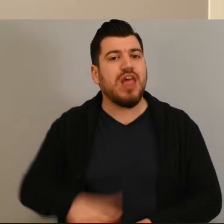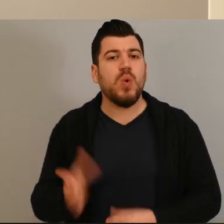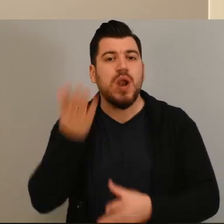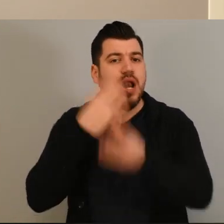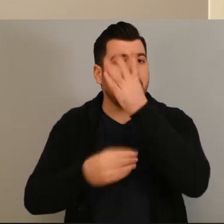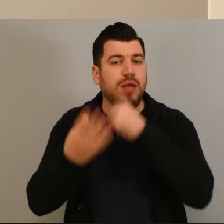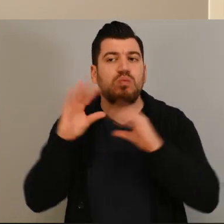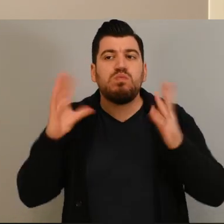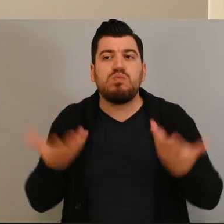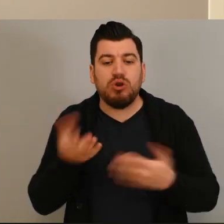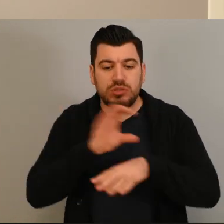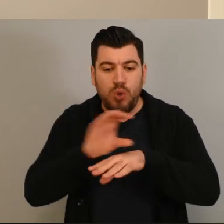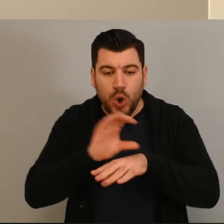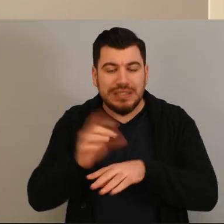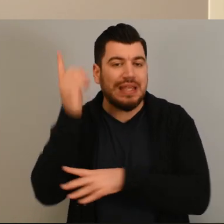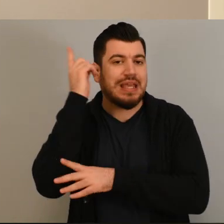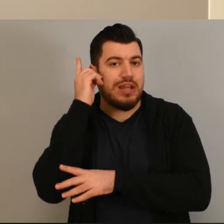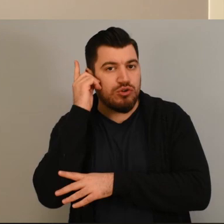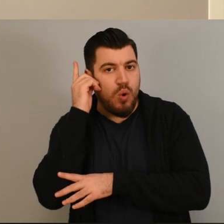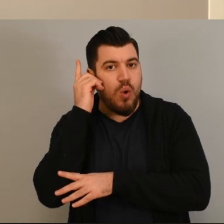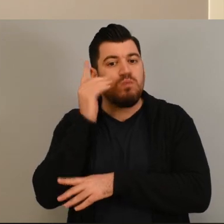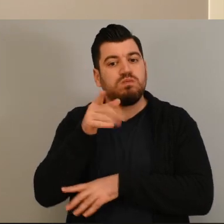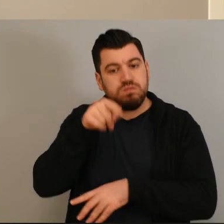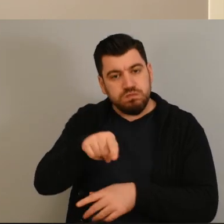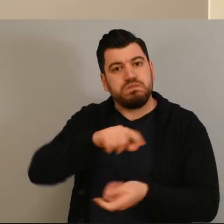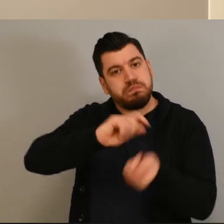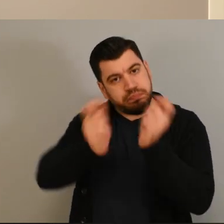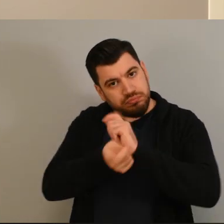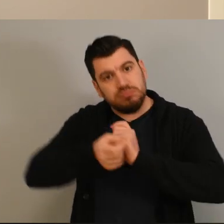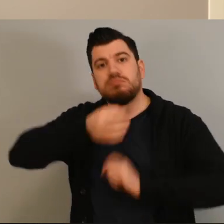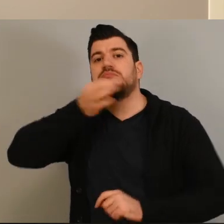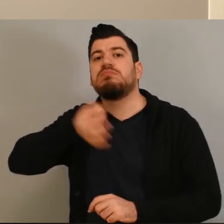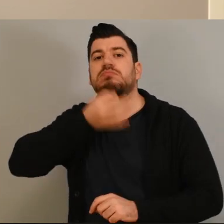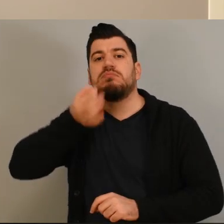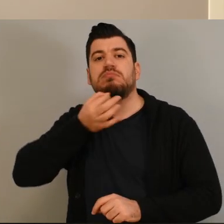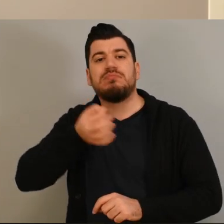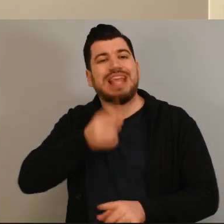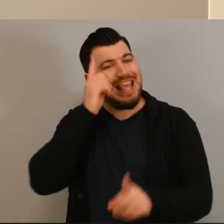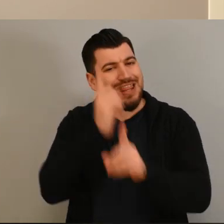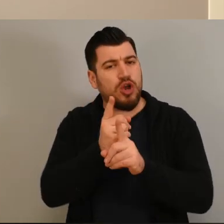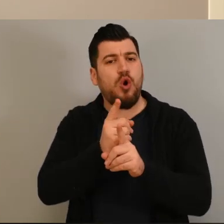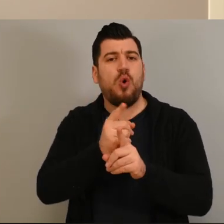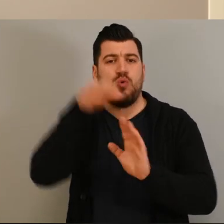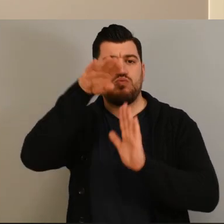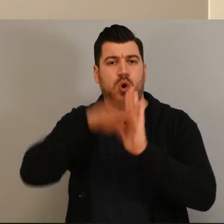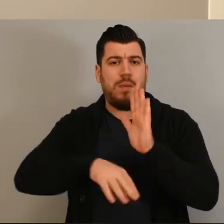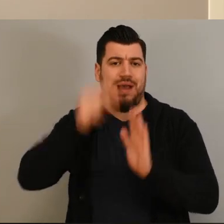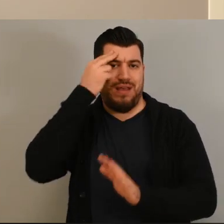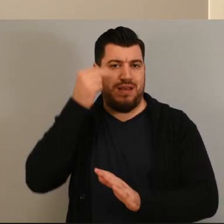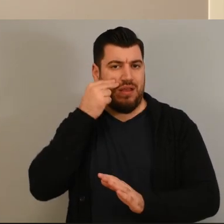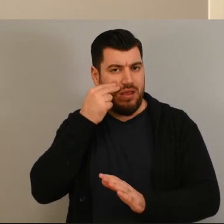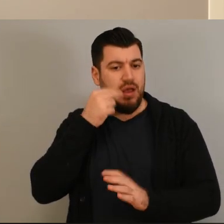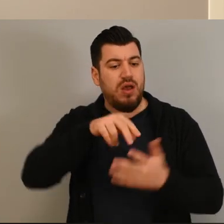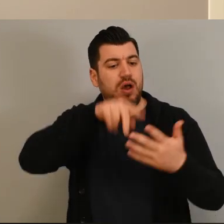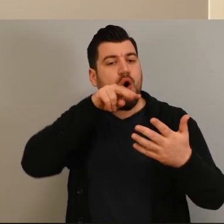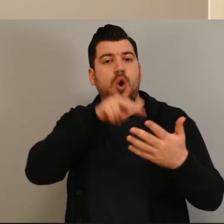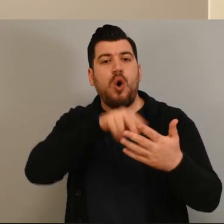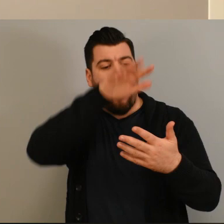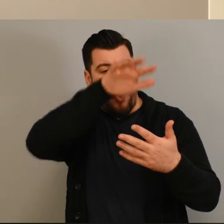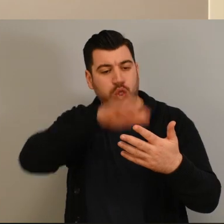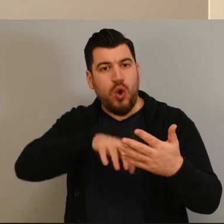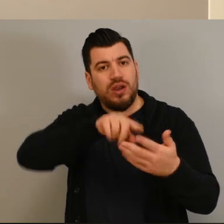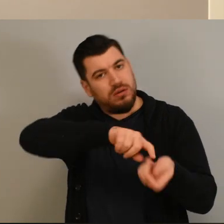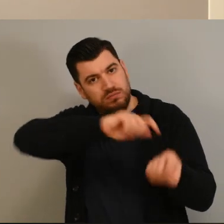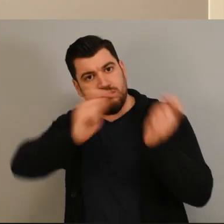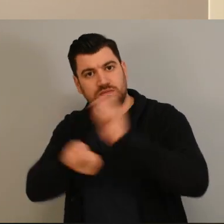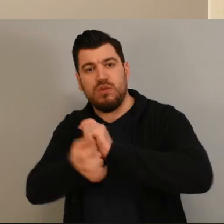οποίοι θέλουν να κάνουν τον υπολογιστή τους, το κινητό τους τηλέφωνο, να μιλάει με το ειδικό μας πρόγραμμα που ό,τι δείχνει η οθόνη το κάνει